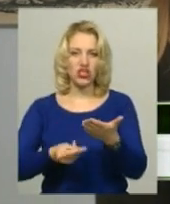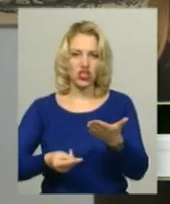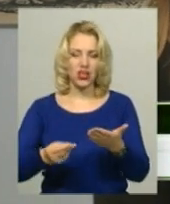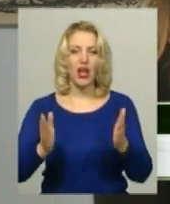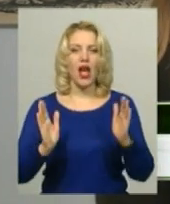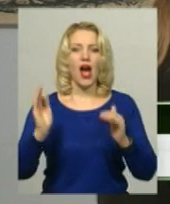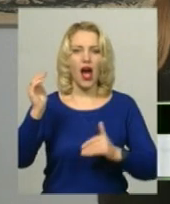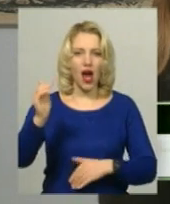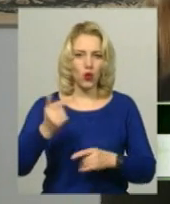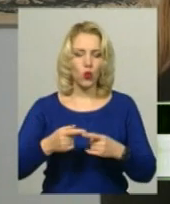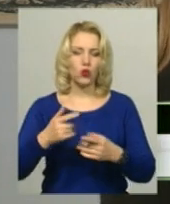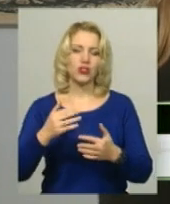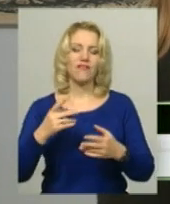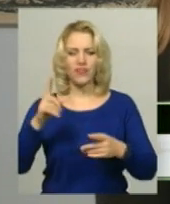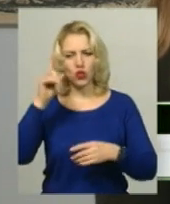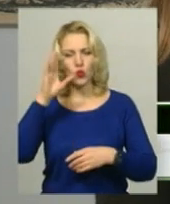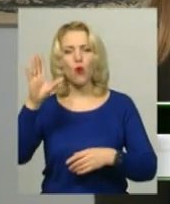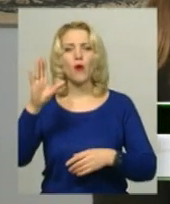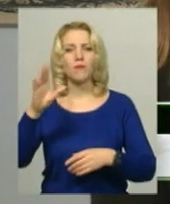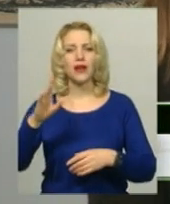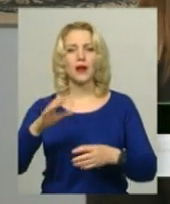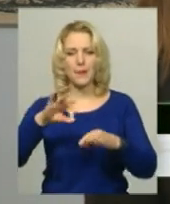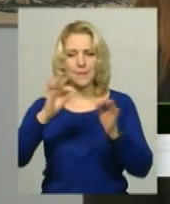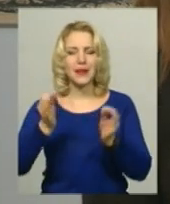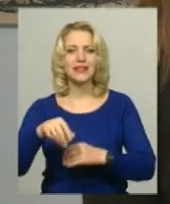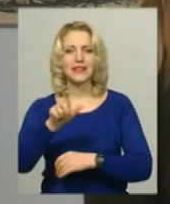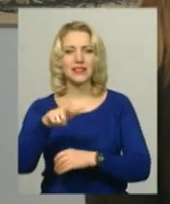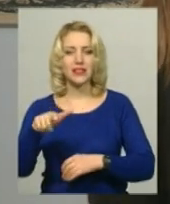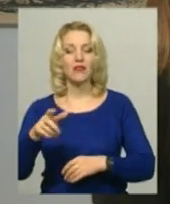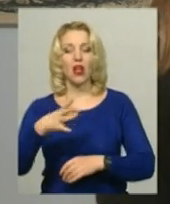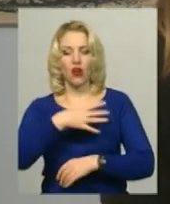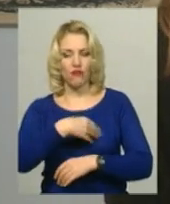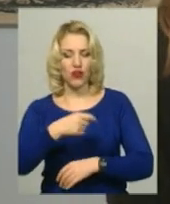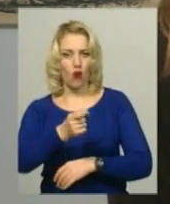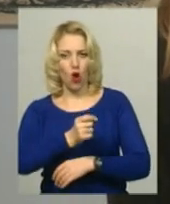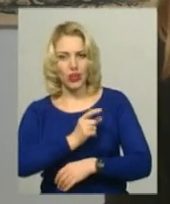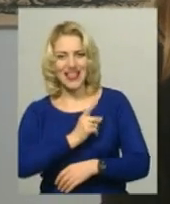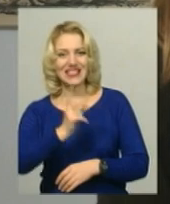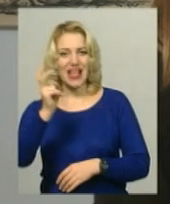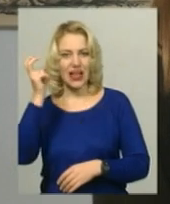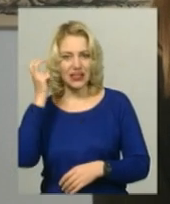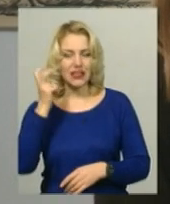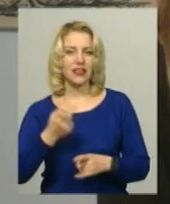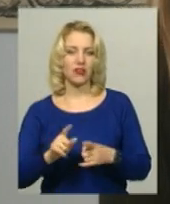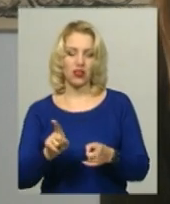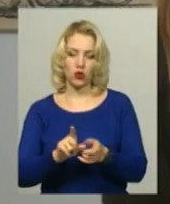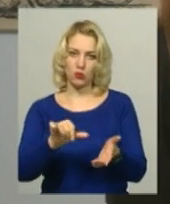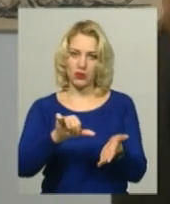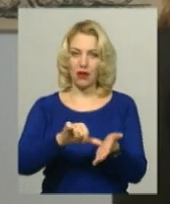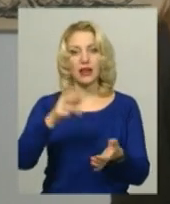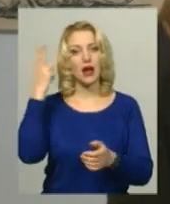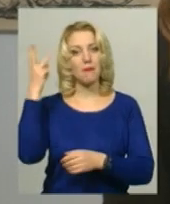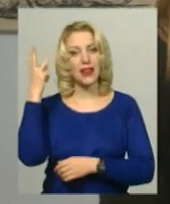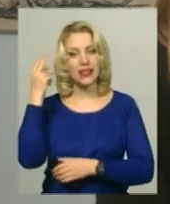українських митців з різних куточків України. Це Львів, Одеса, Київ. Також представлені графічні аркоші хмельницьких